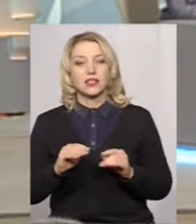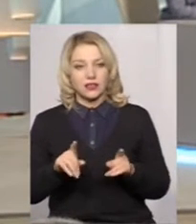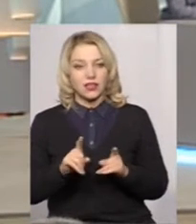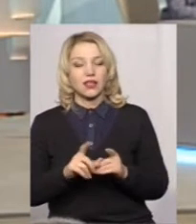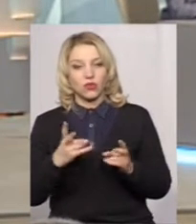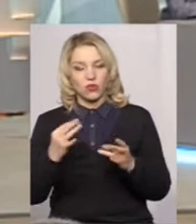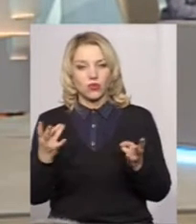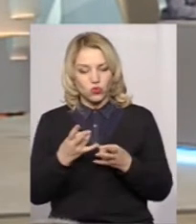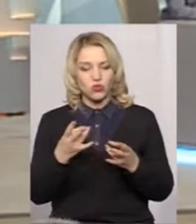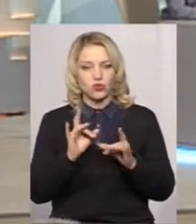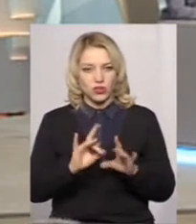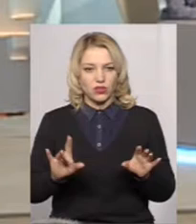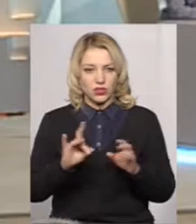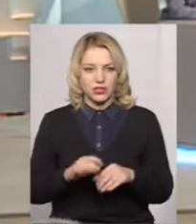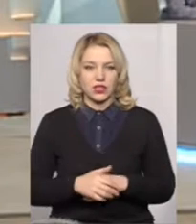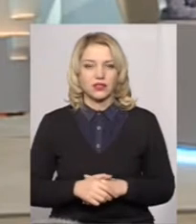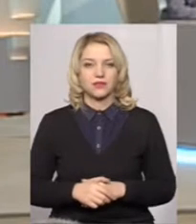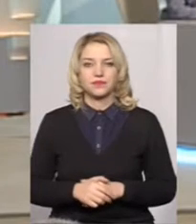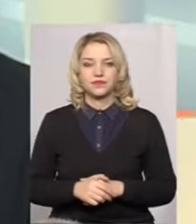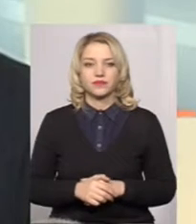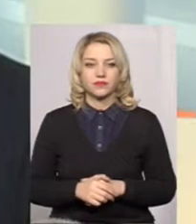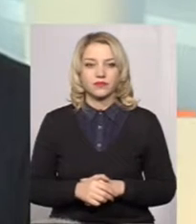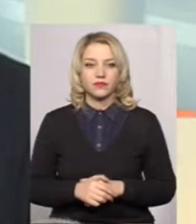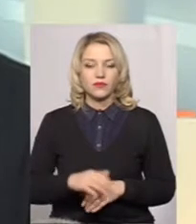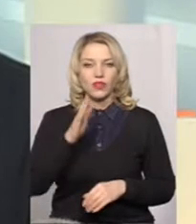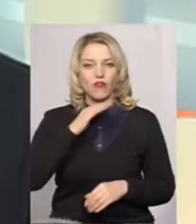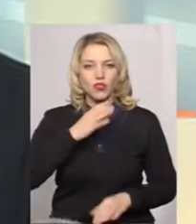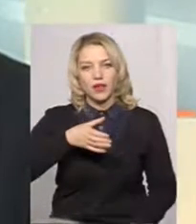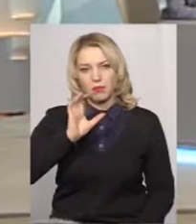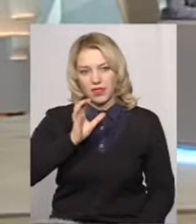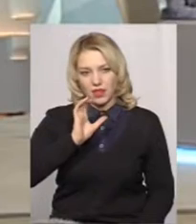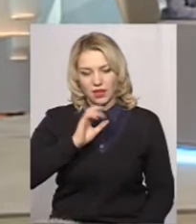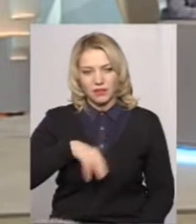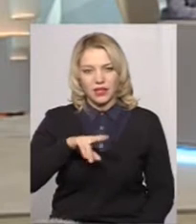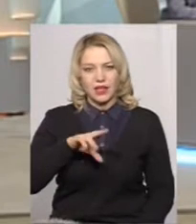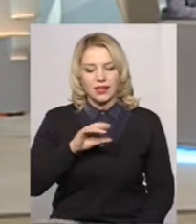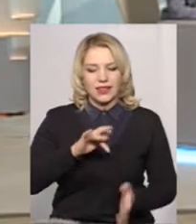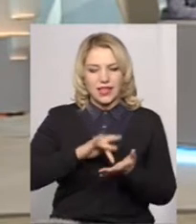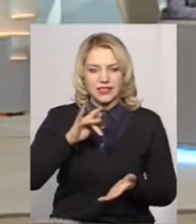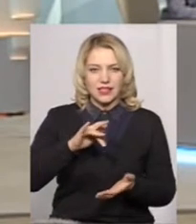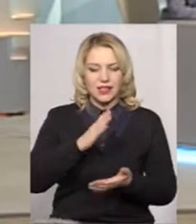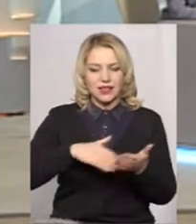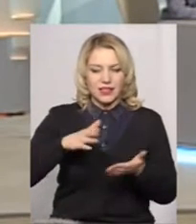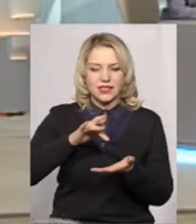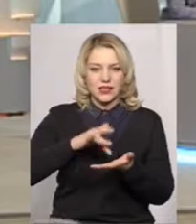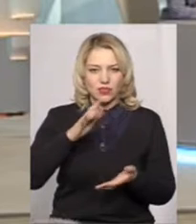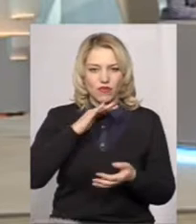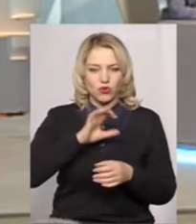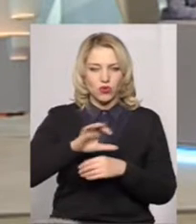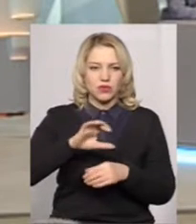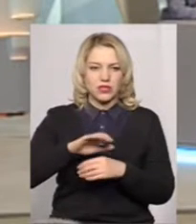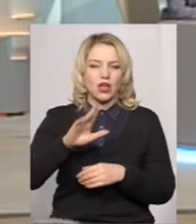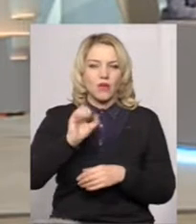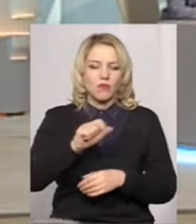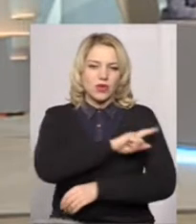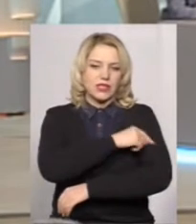привезти. Значить, вода питна децентралізованого водопостачання по